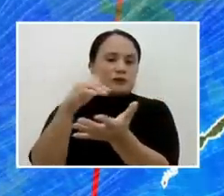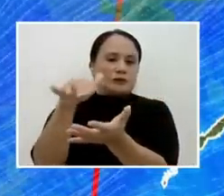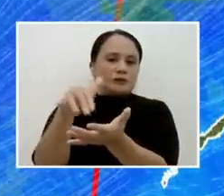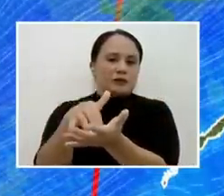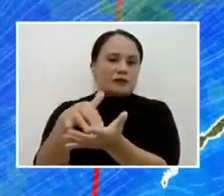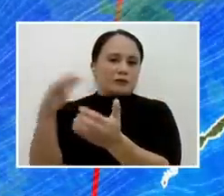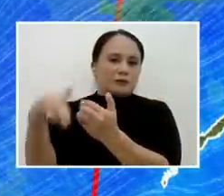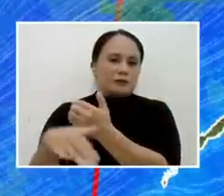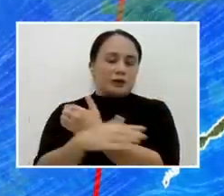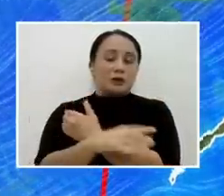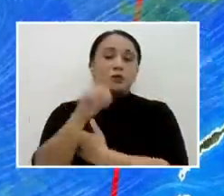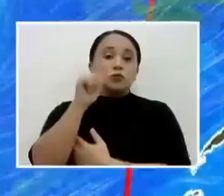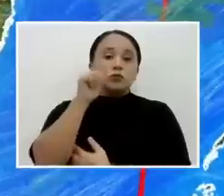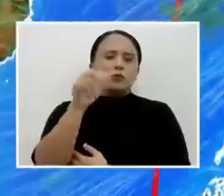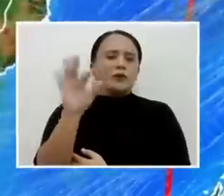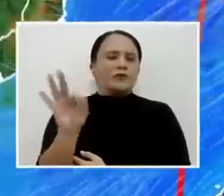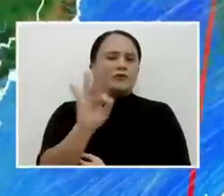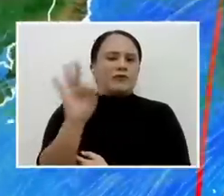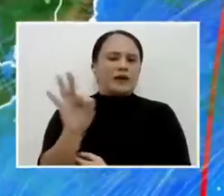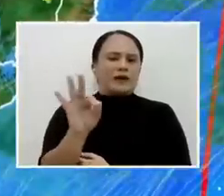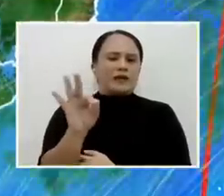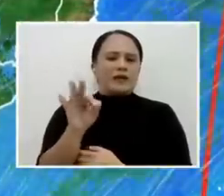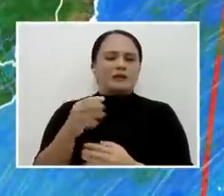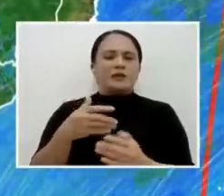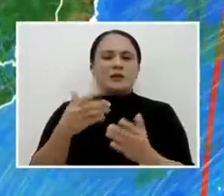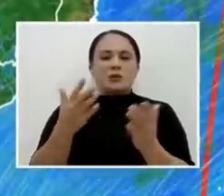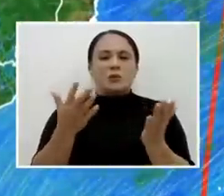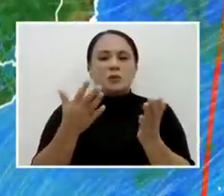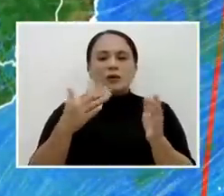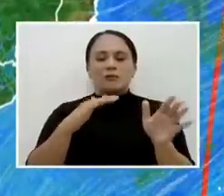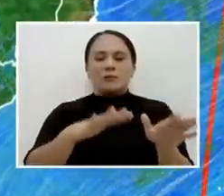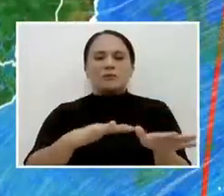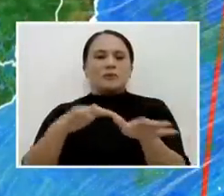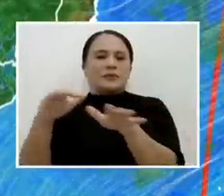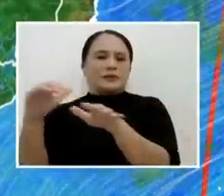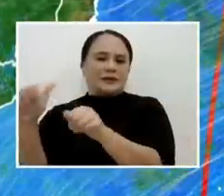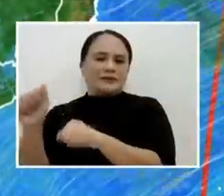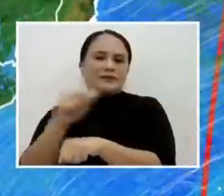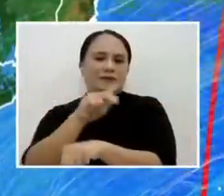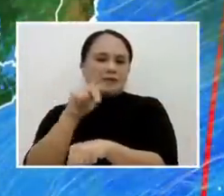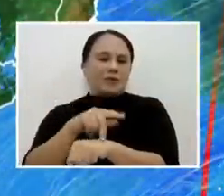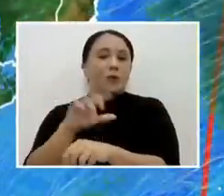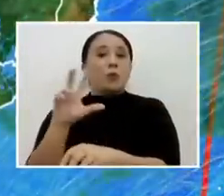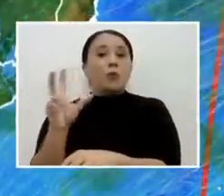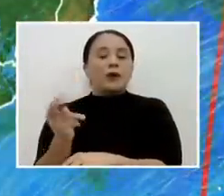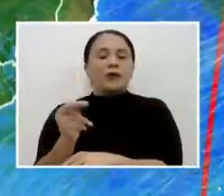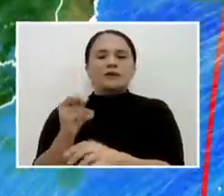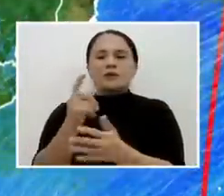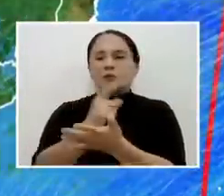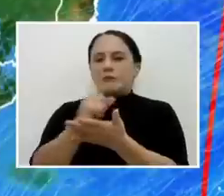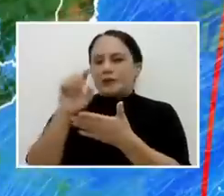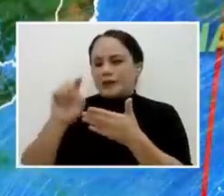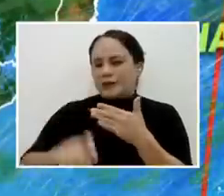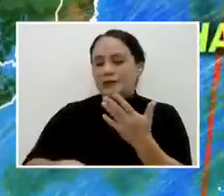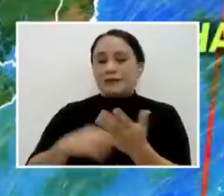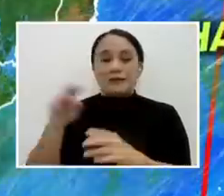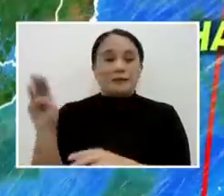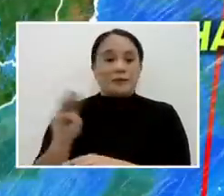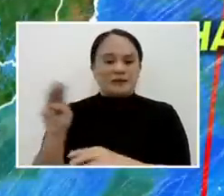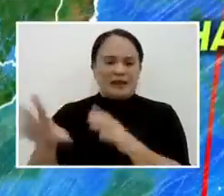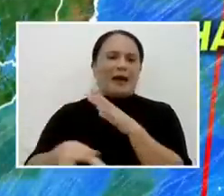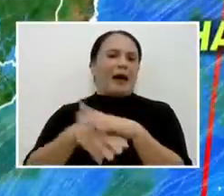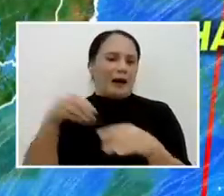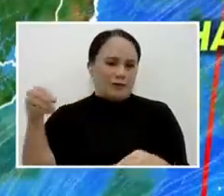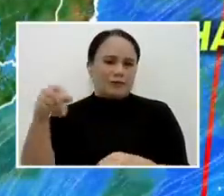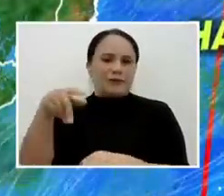Bukas, biyarnas niliko na ito at sakakikilos, palayu po sa bansa pagsapit ng weekend at sa lunes po ay nasalabas na ito